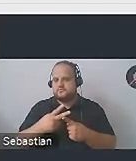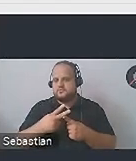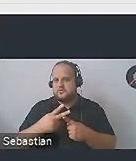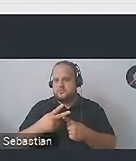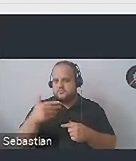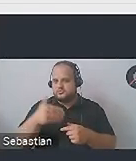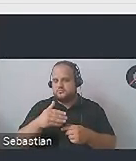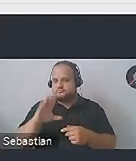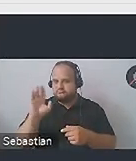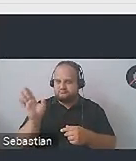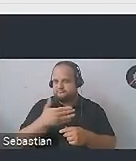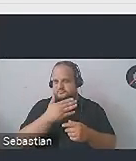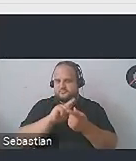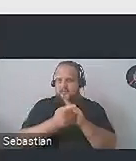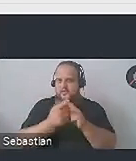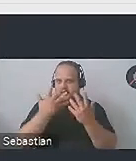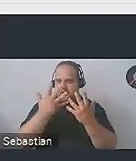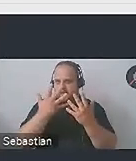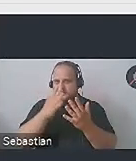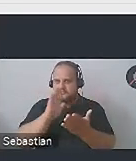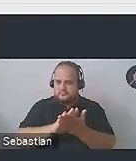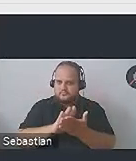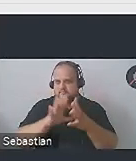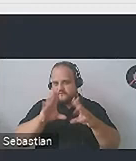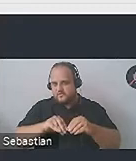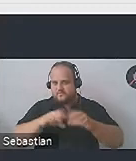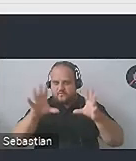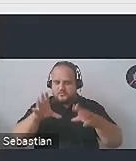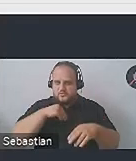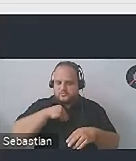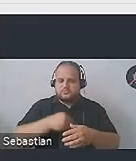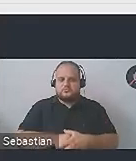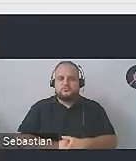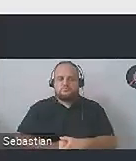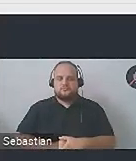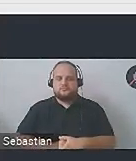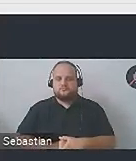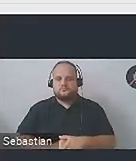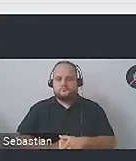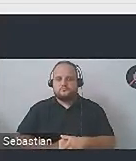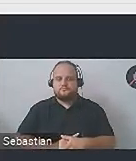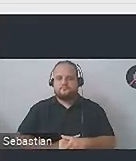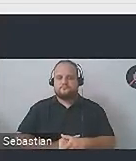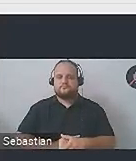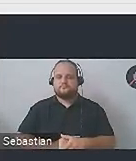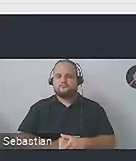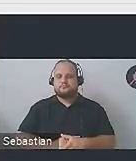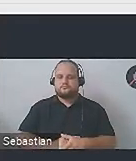albo zmienić kanał, jakoś machając ręką. To też potrafi być dla niektórych osób bardzo korzystne.